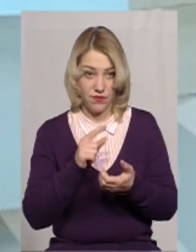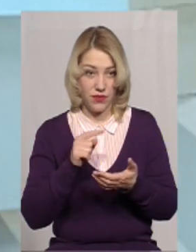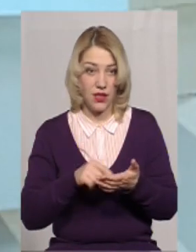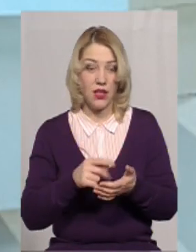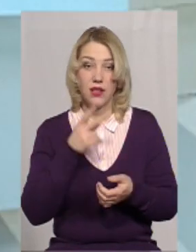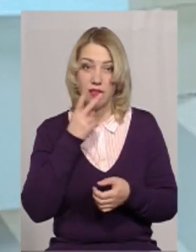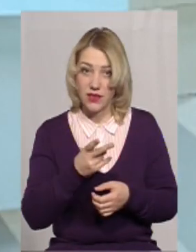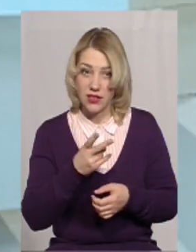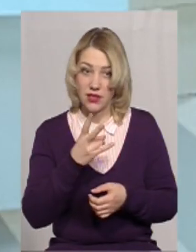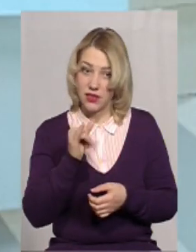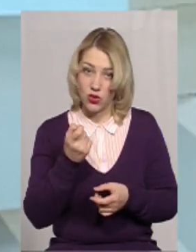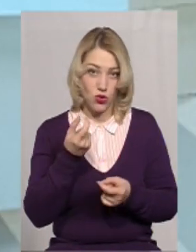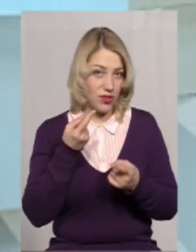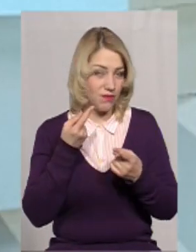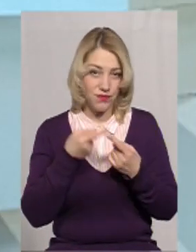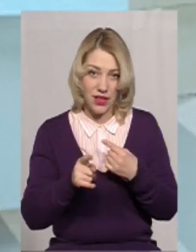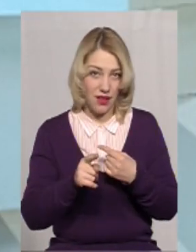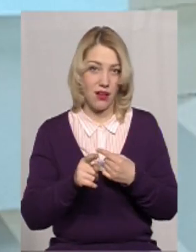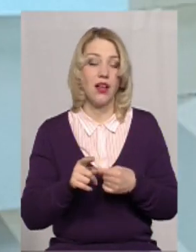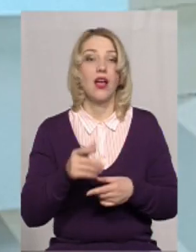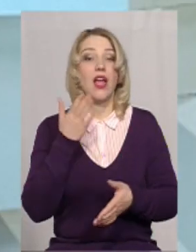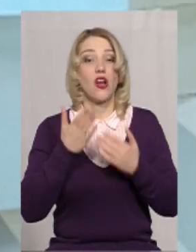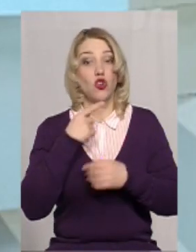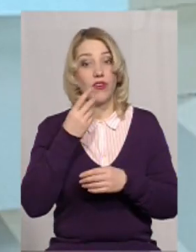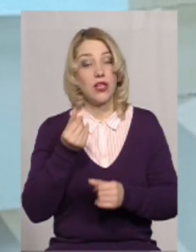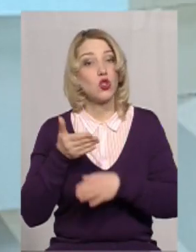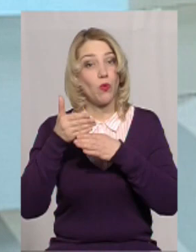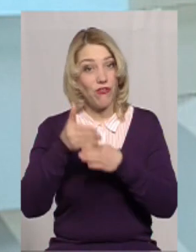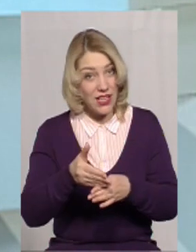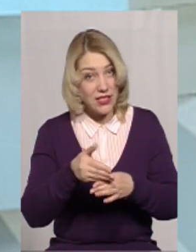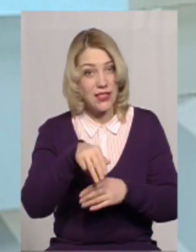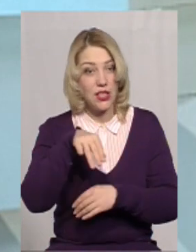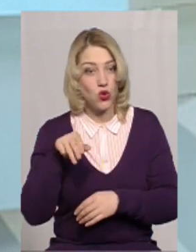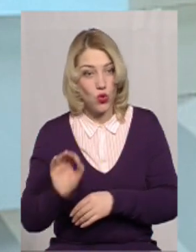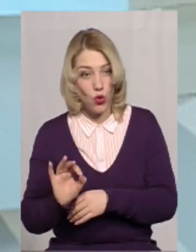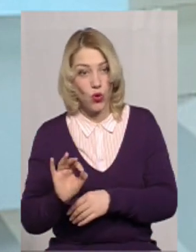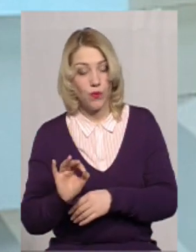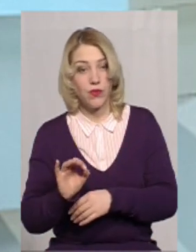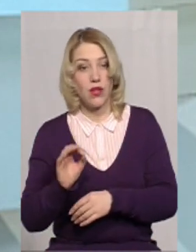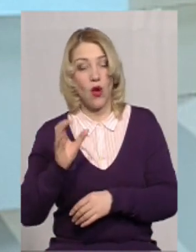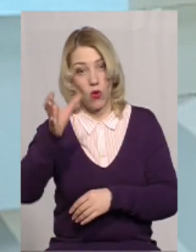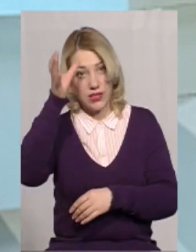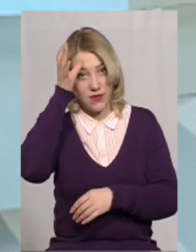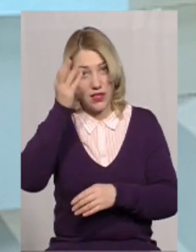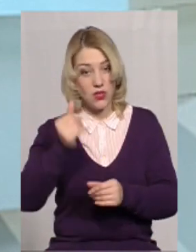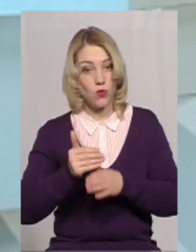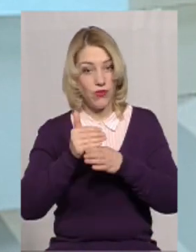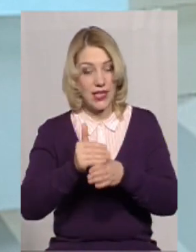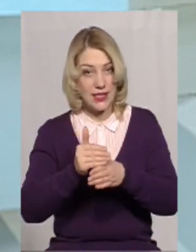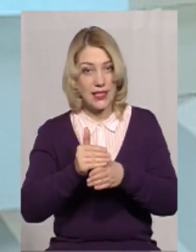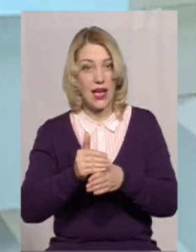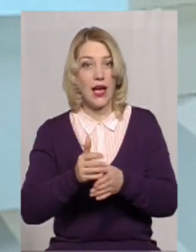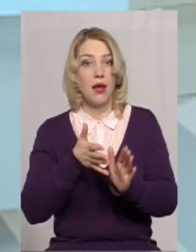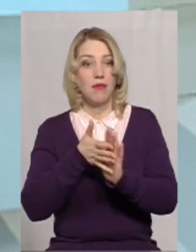Ну, дивіться, ні, трошечки не так. Якщо говорити про субвенції, то освітня субвенція пішла